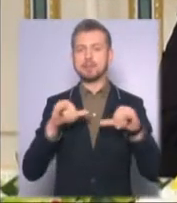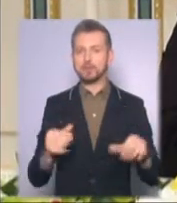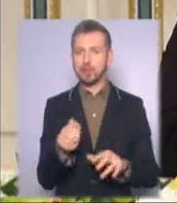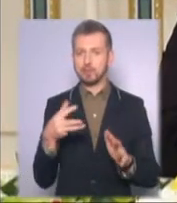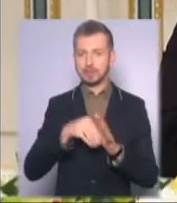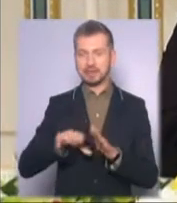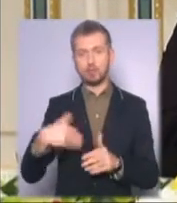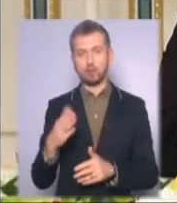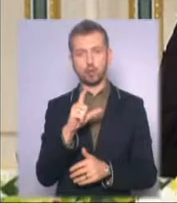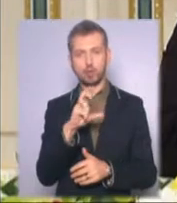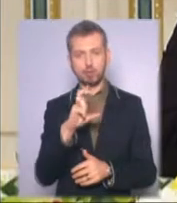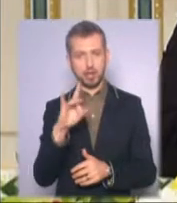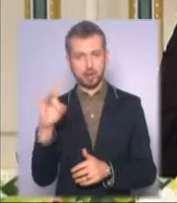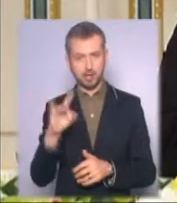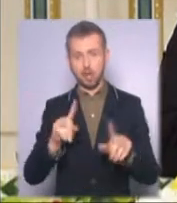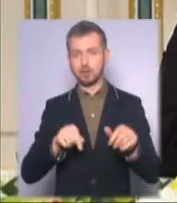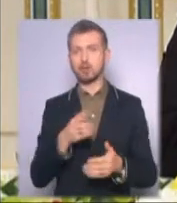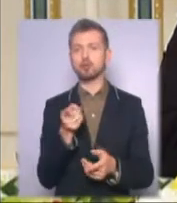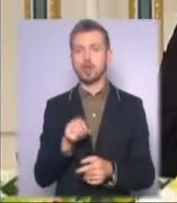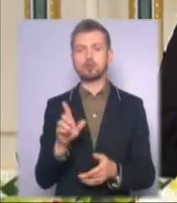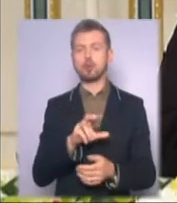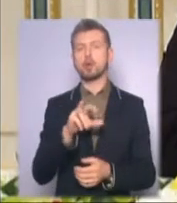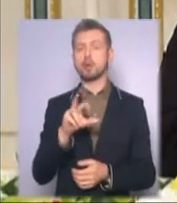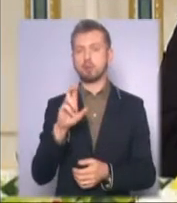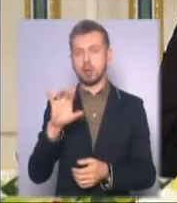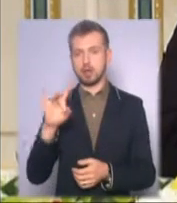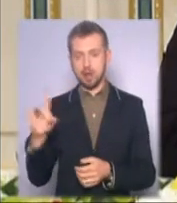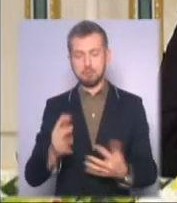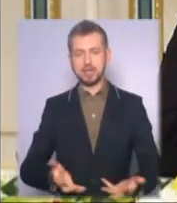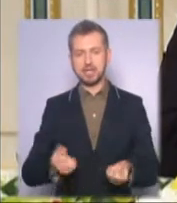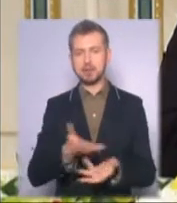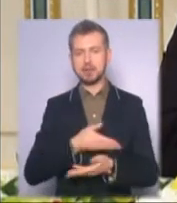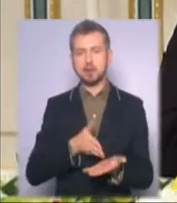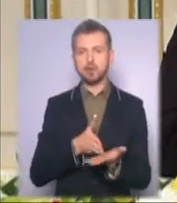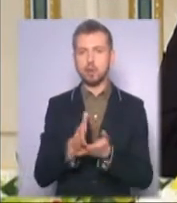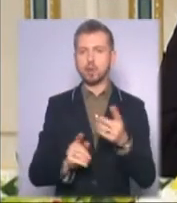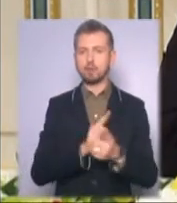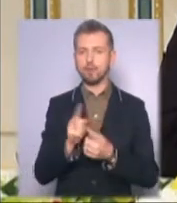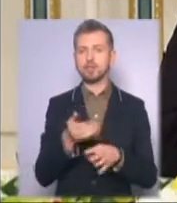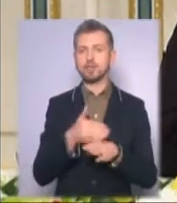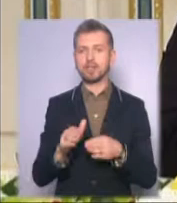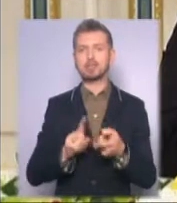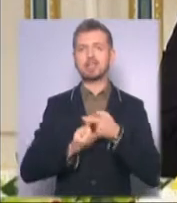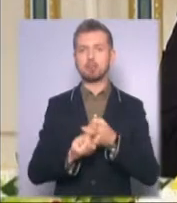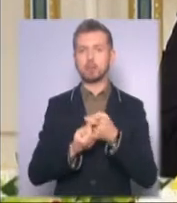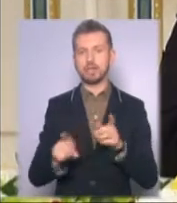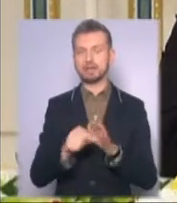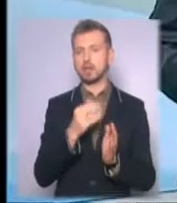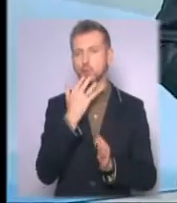з боку ЄБРР, а також на те, що ЄБРР підтримує нас на шляху реформ в частині взаємодії з Національною Радою реформ.